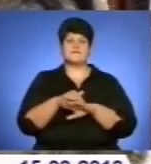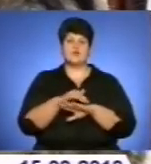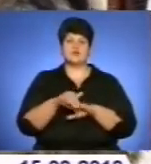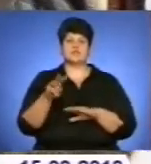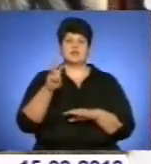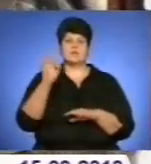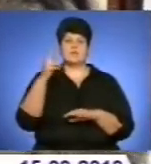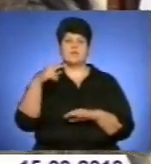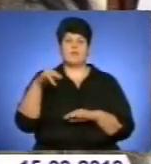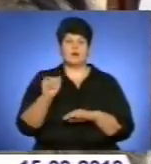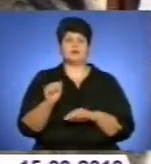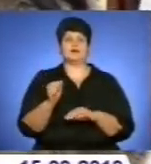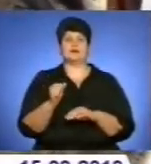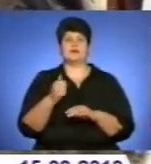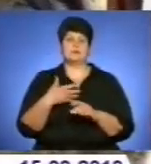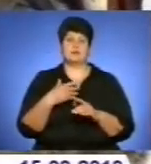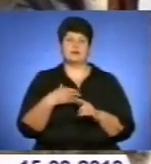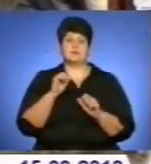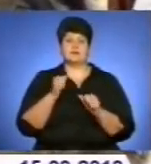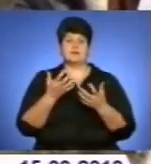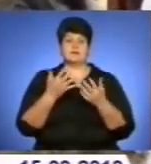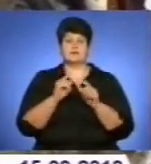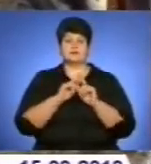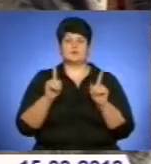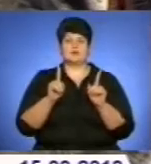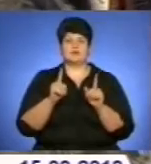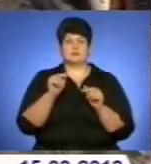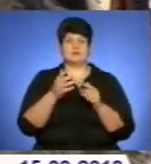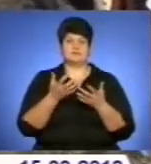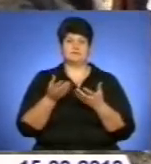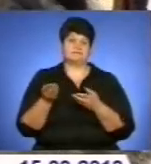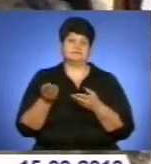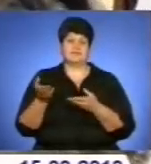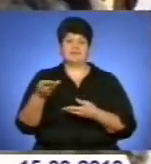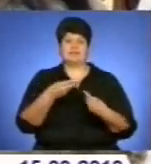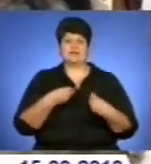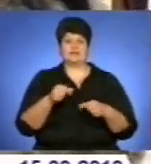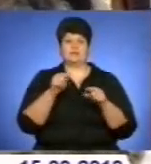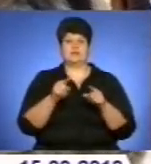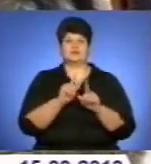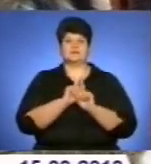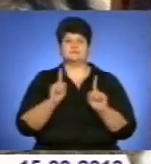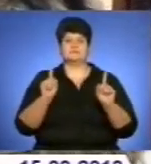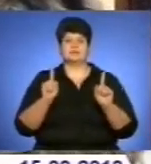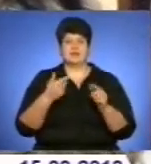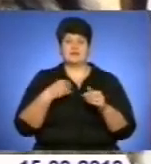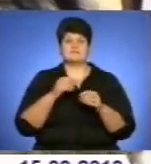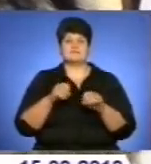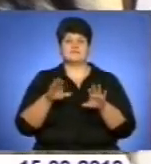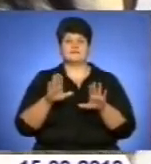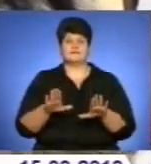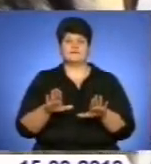набратися досвіду. І мене надихнула, це не моя заслуга, це мене надихнула така особлива модель. Вона настільки внутрішньо і зовнішньо